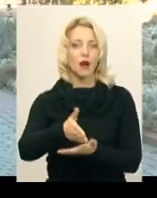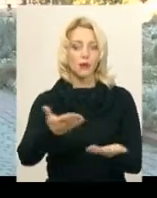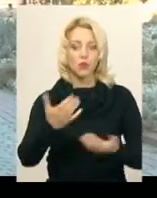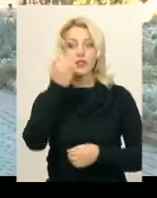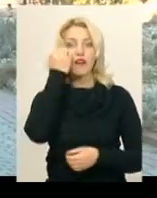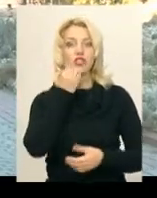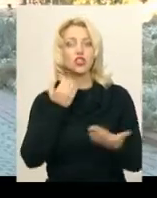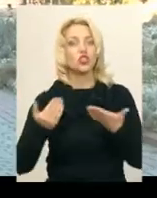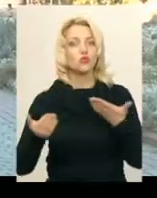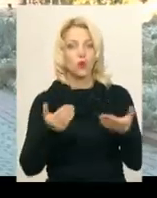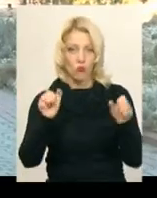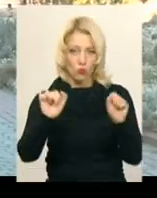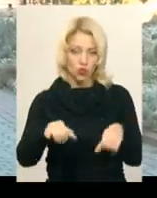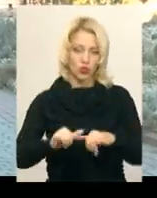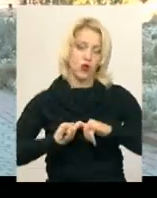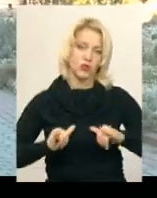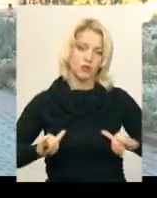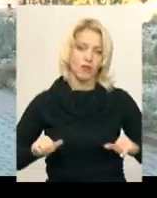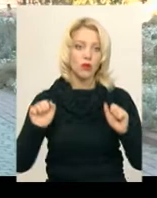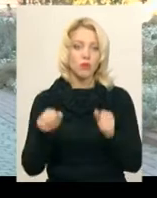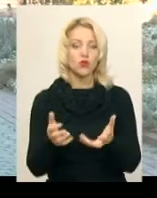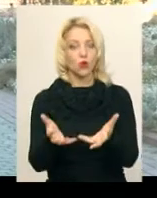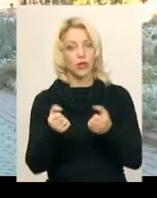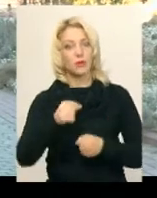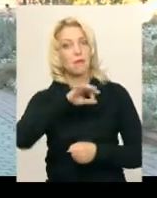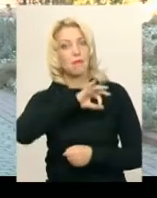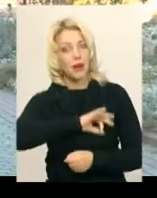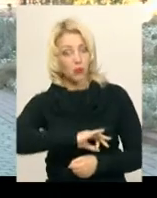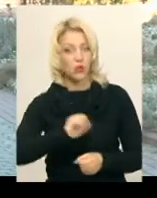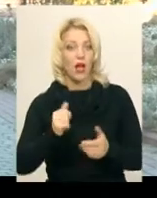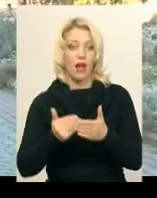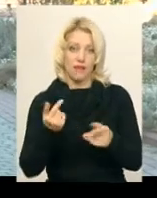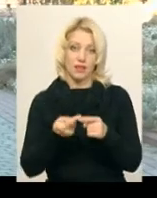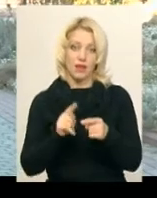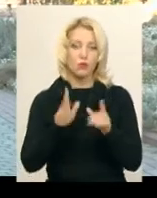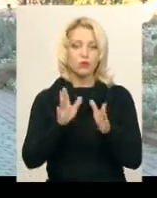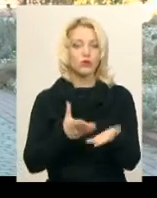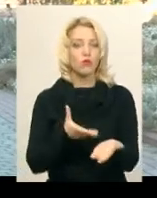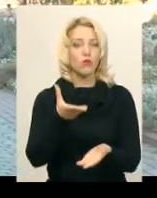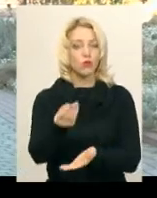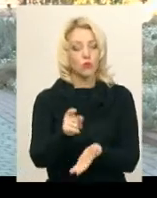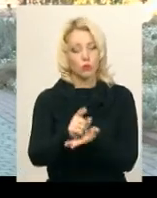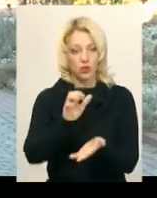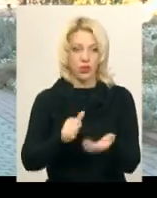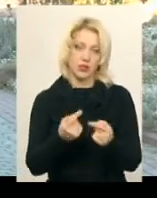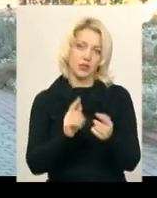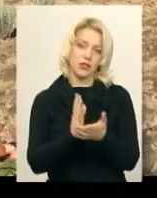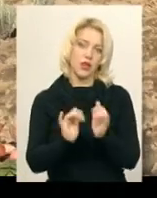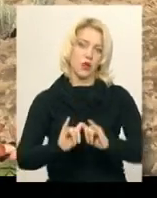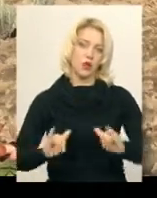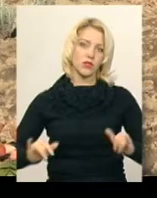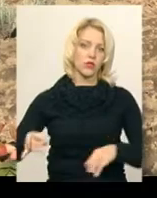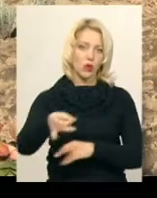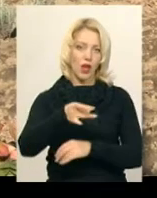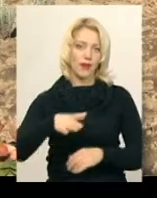завдяки чому можна розвиватися, можна отримати пробудки, а відтак будуть сплачені податки, а це вже є розвиток регіону.